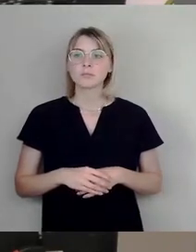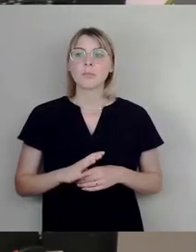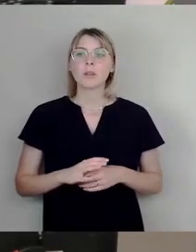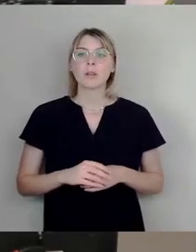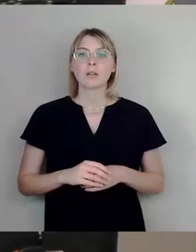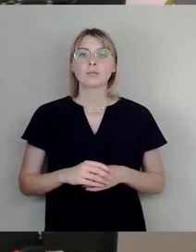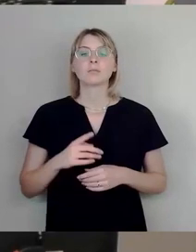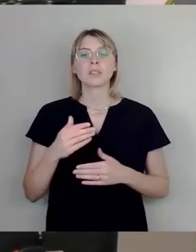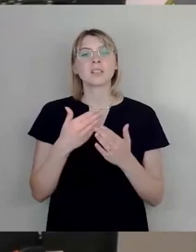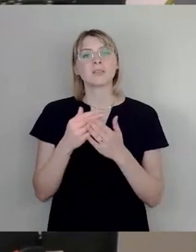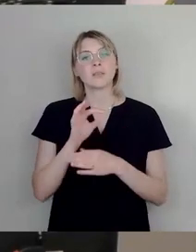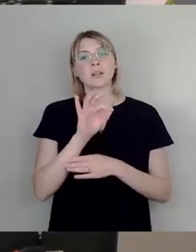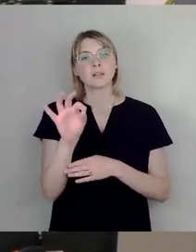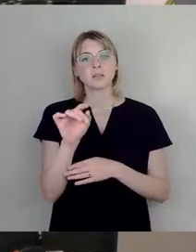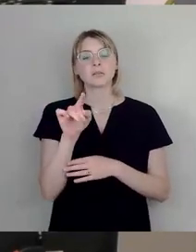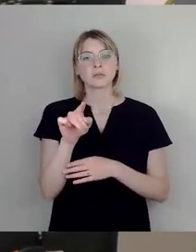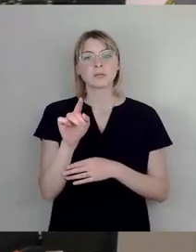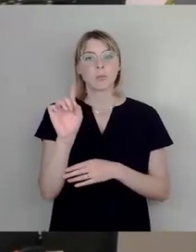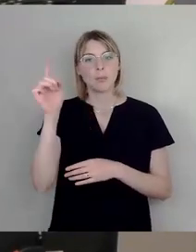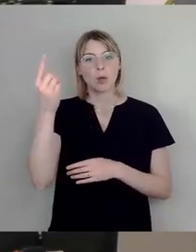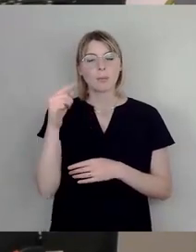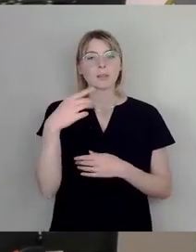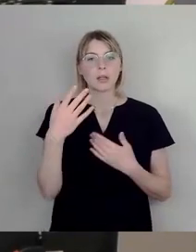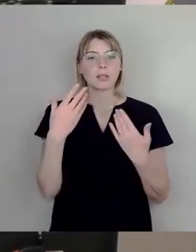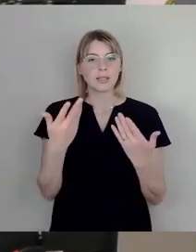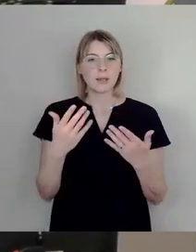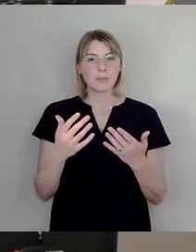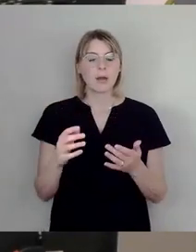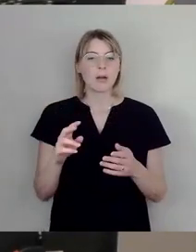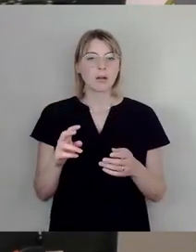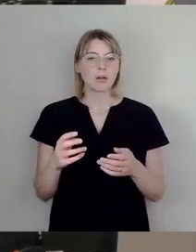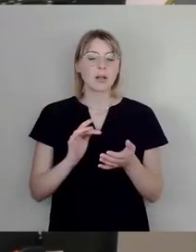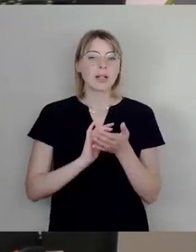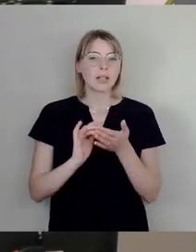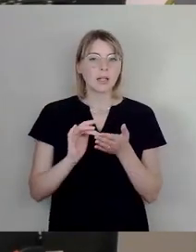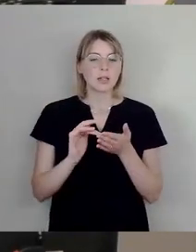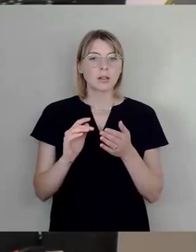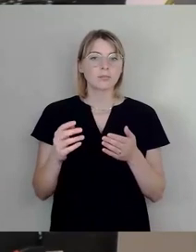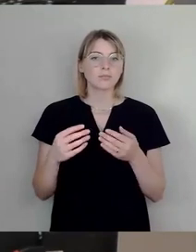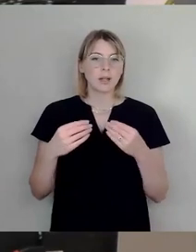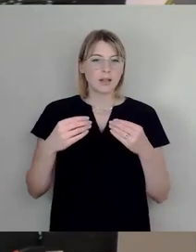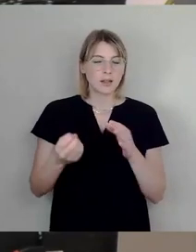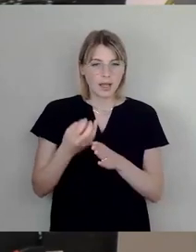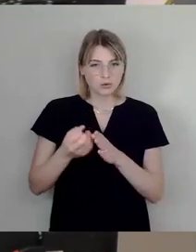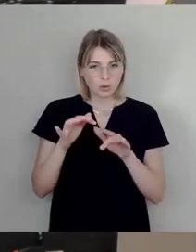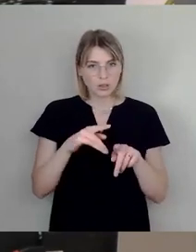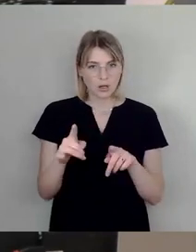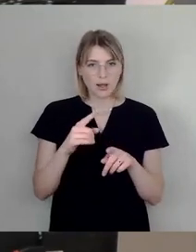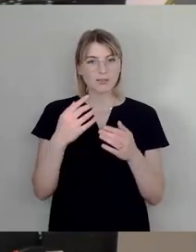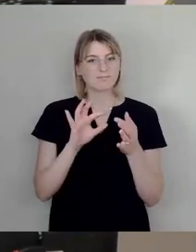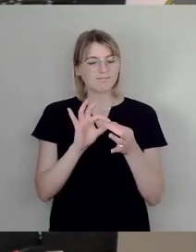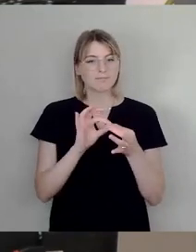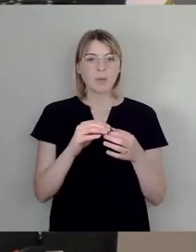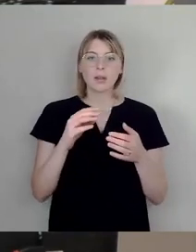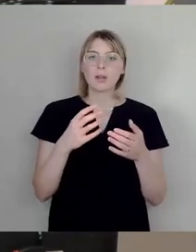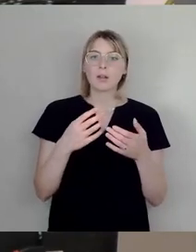von Hebel im Stellenplan, um entsprechende Ressourcen für künftigen Haushalt einzusparen. Da sei auch nur mal an die Prozesse zum städtischen Bankkonzept, zum